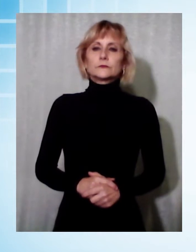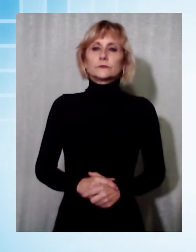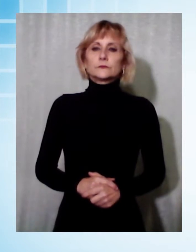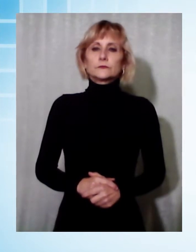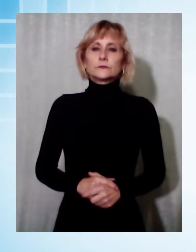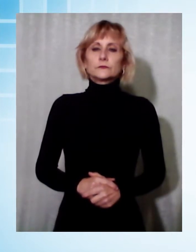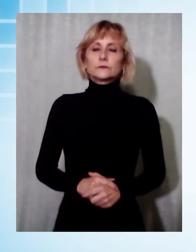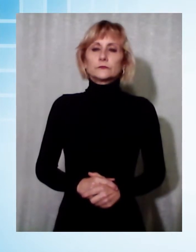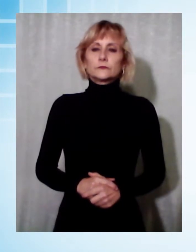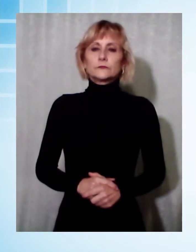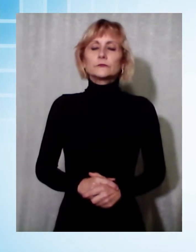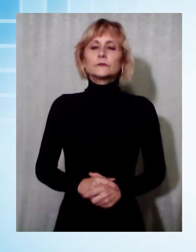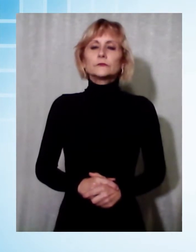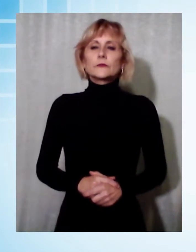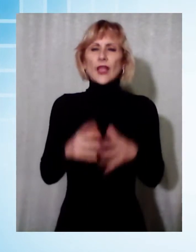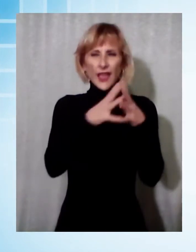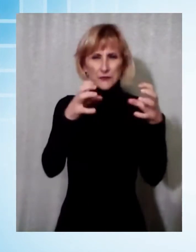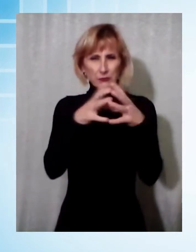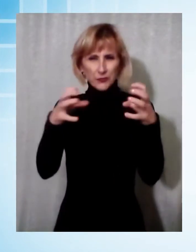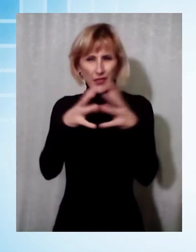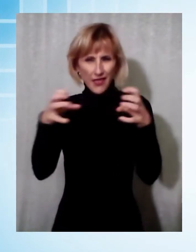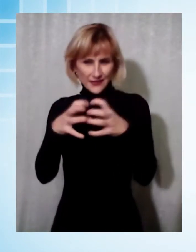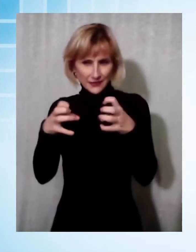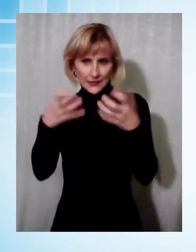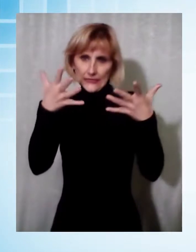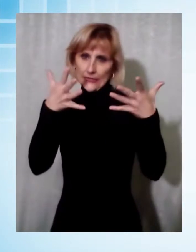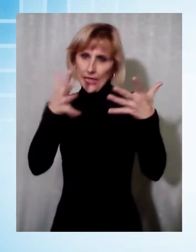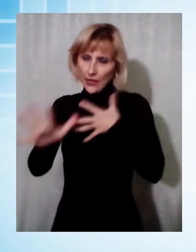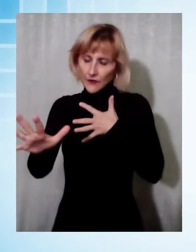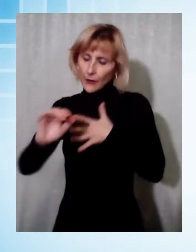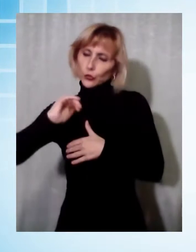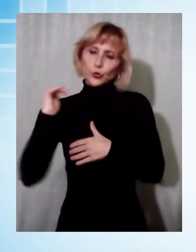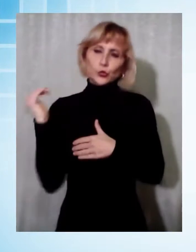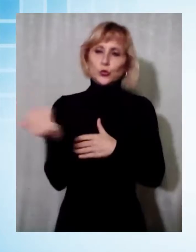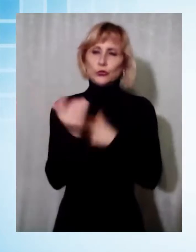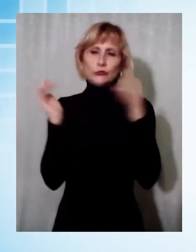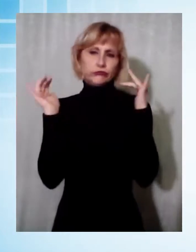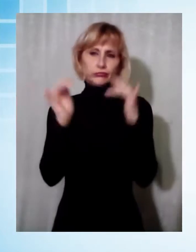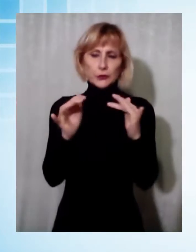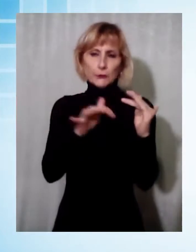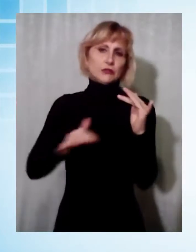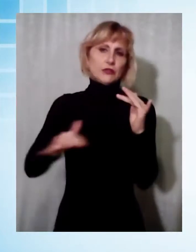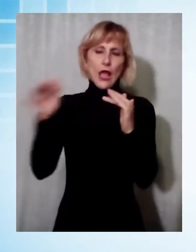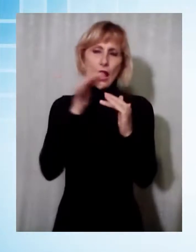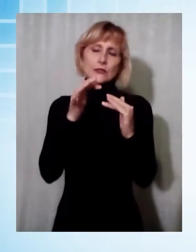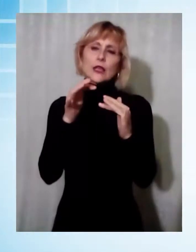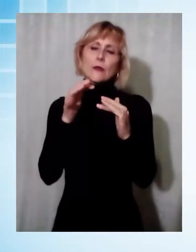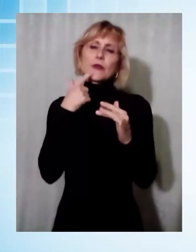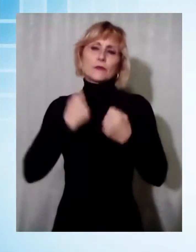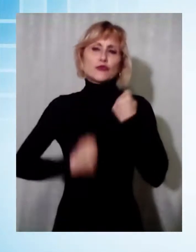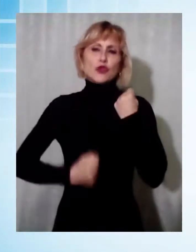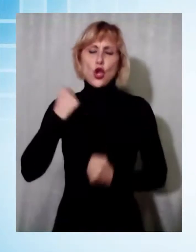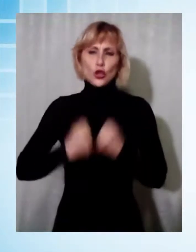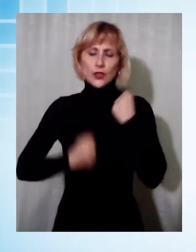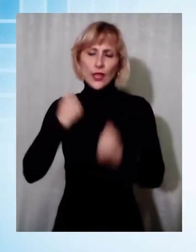Salviamo le imprese in piazza per chiedere aiuto agli imprenditori della ristorazione, del commercio e del turismo. Hanno